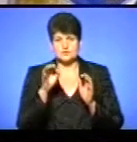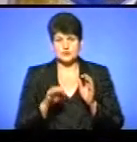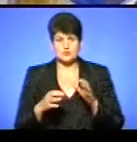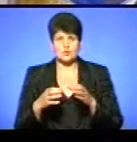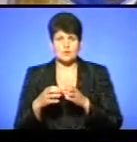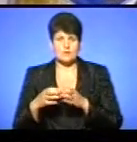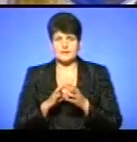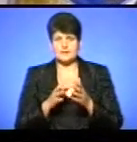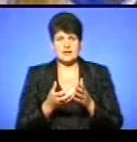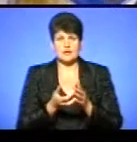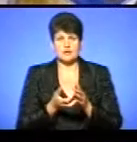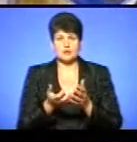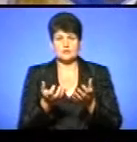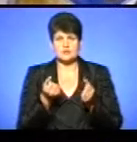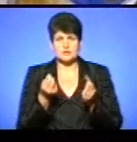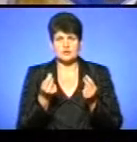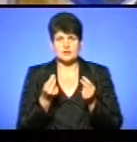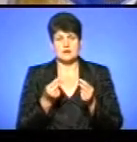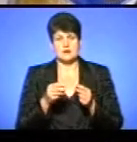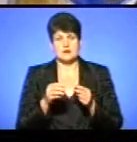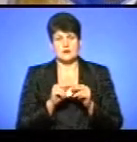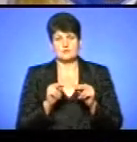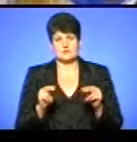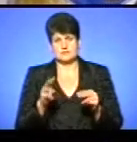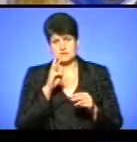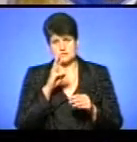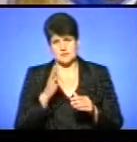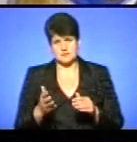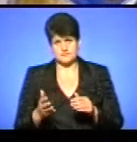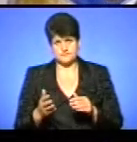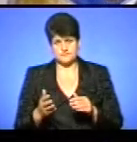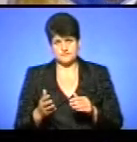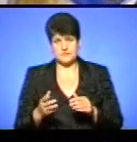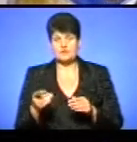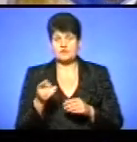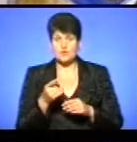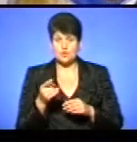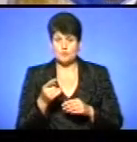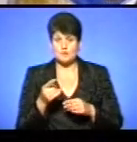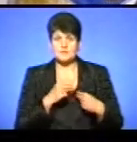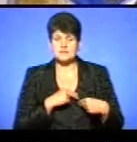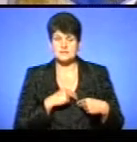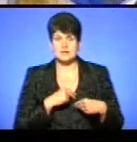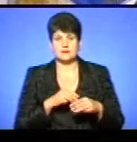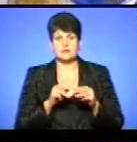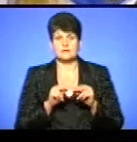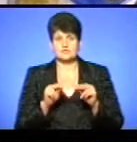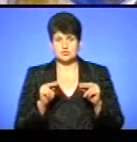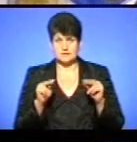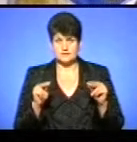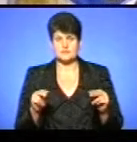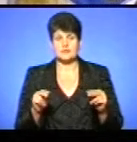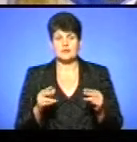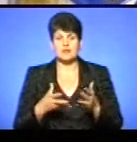на освітянські зарплати від 30 до 55%. В Тернополі працівникам загальноосвітніх шкіл для